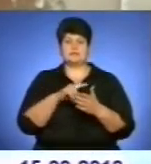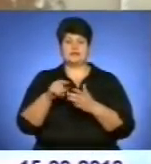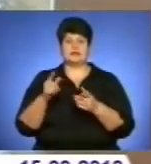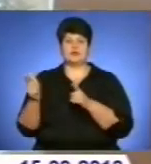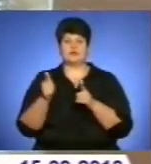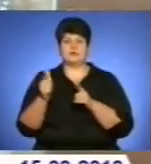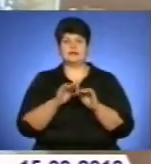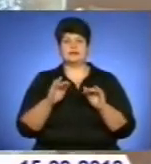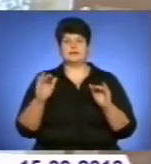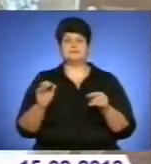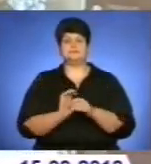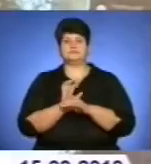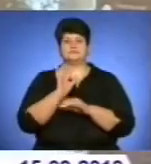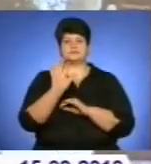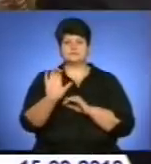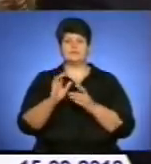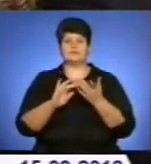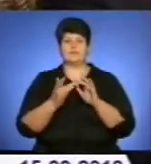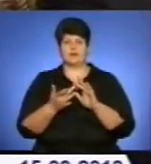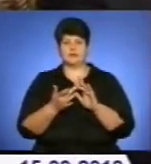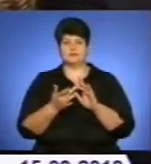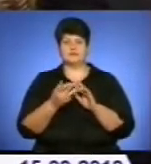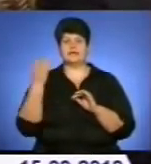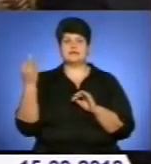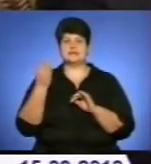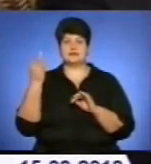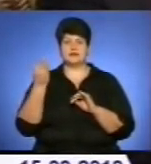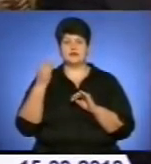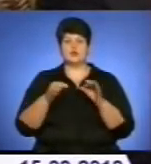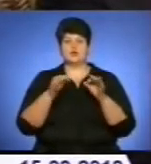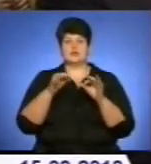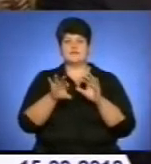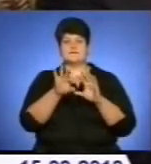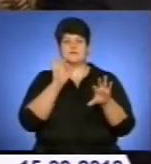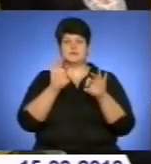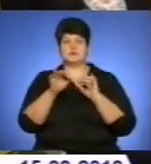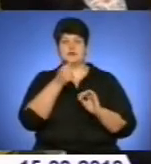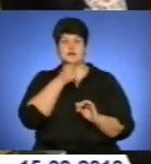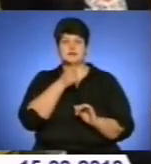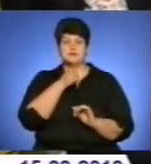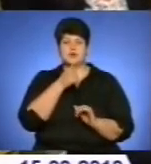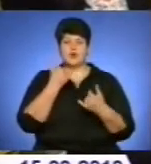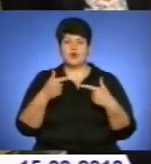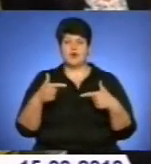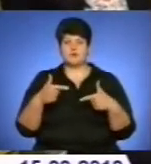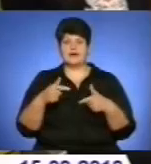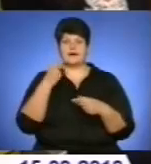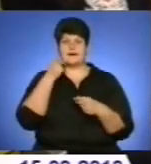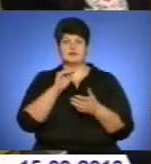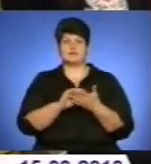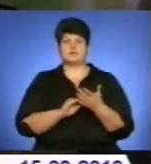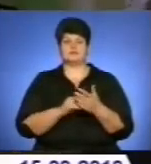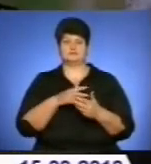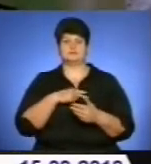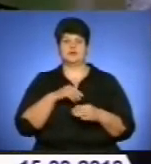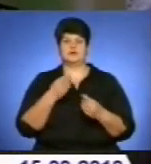майбутнім, яке ми обожнюємо. Потрібно знати і пам'ятати історію свого міста, або без минулого немає